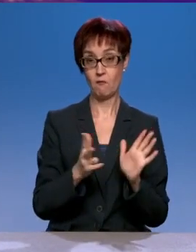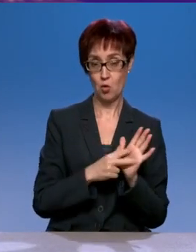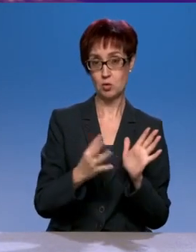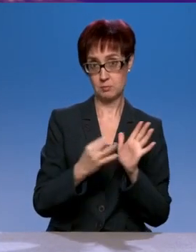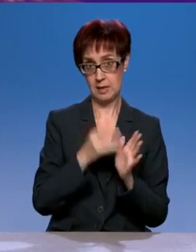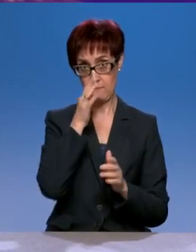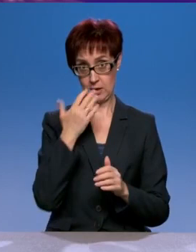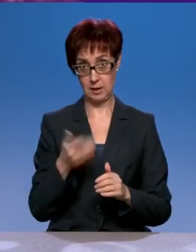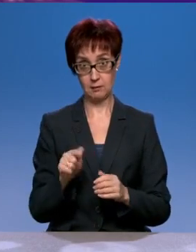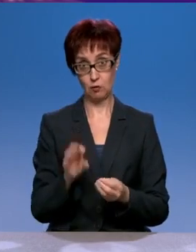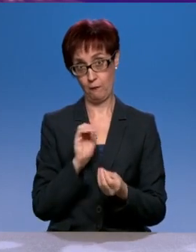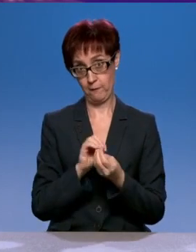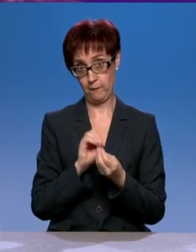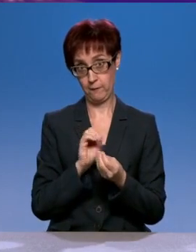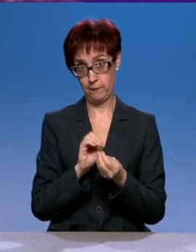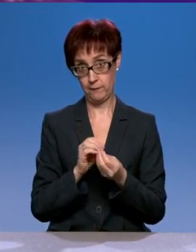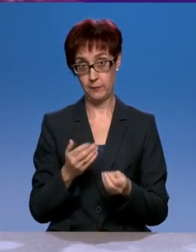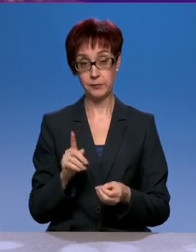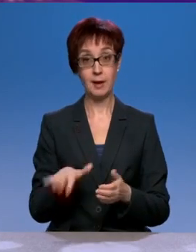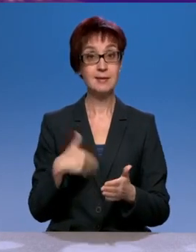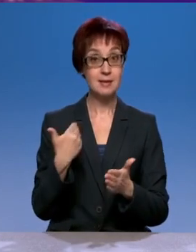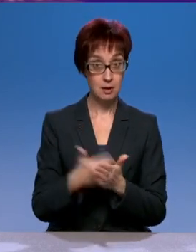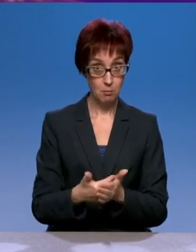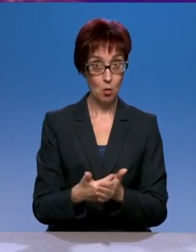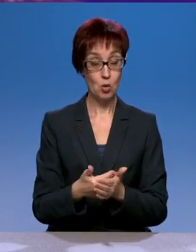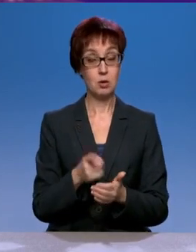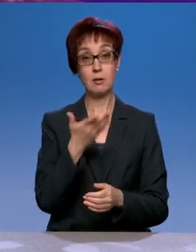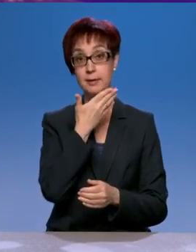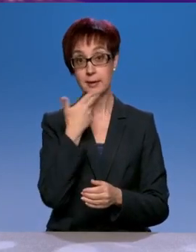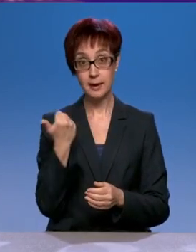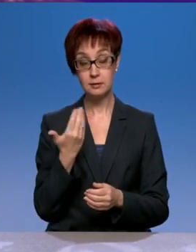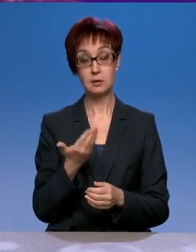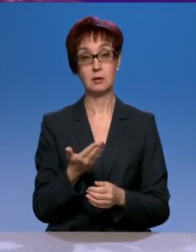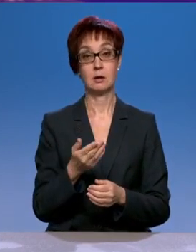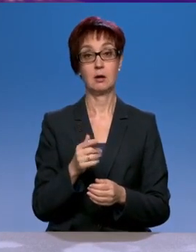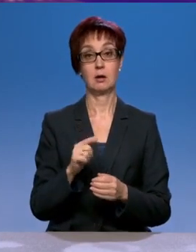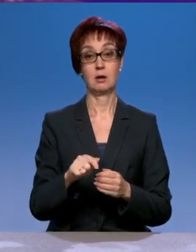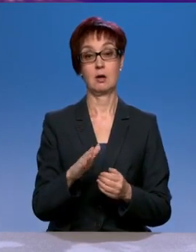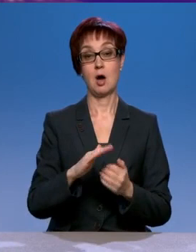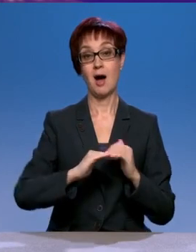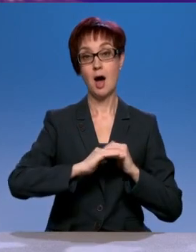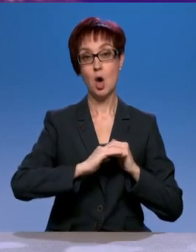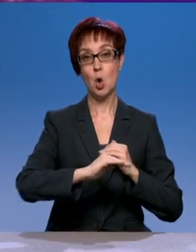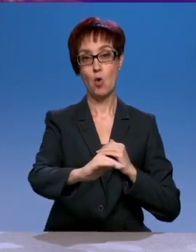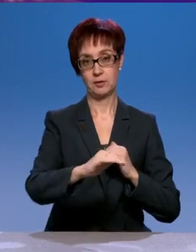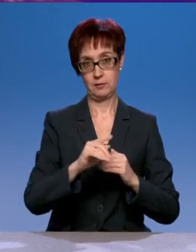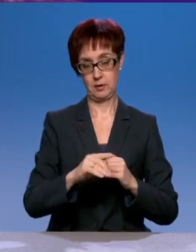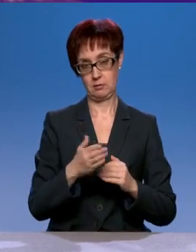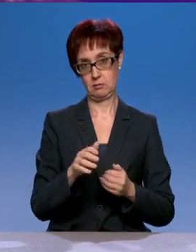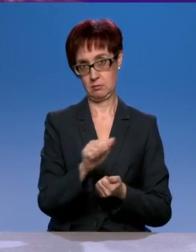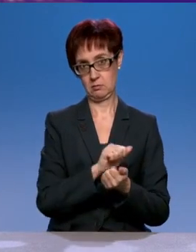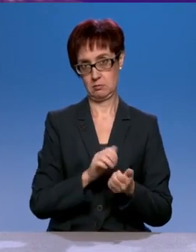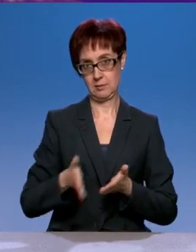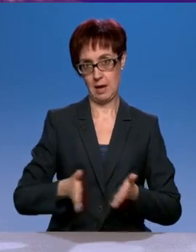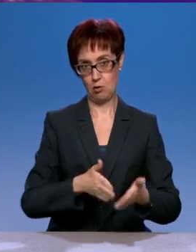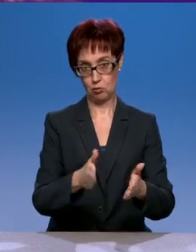туда по этой трассе. И там до сих пор вот этого, нет вот этого дорожного покрытия ровного. Просто ямочный